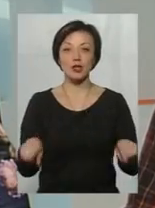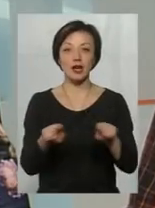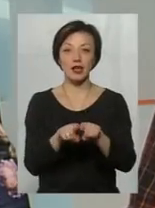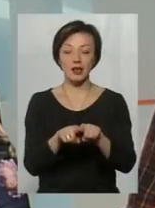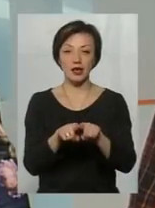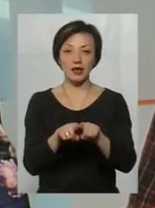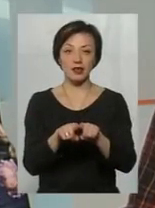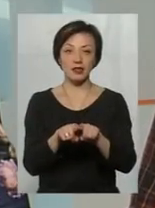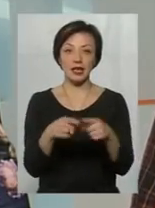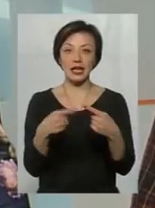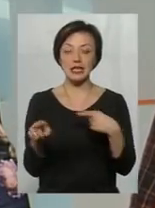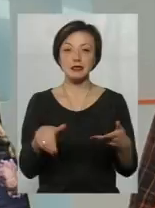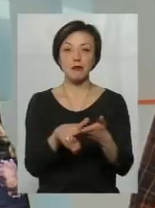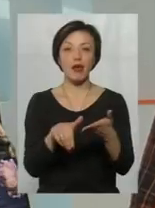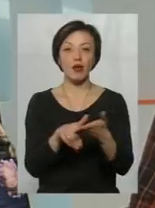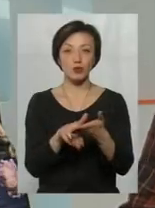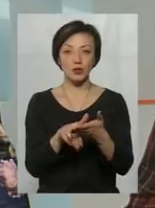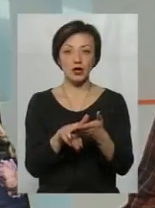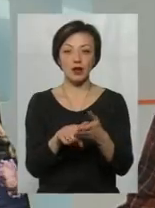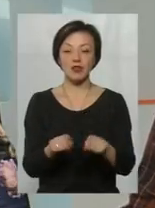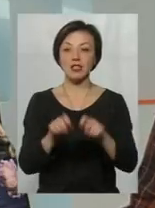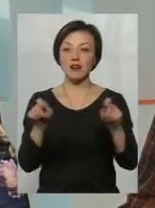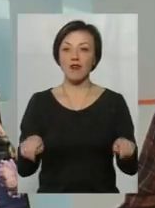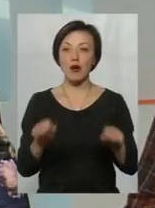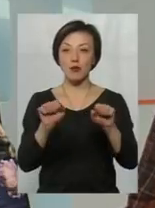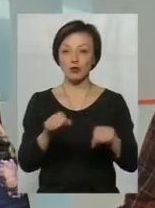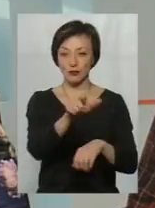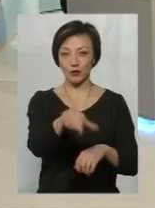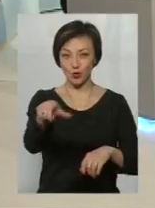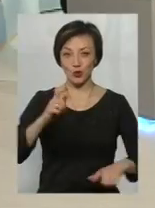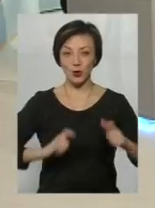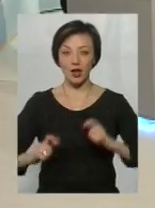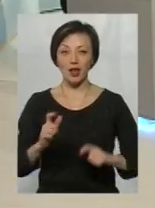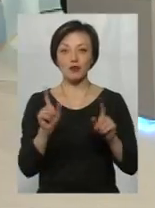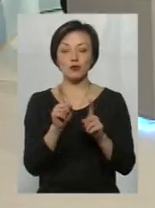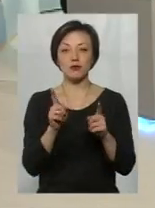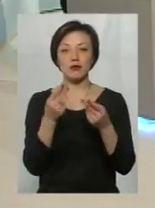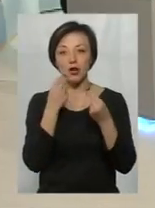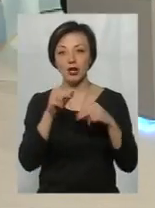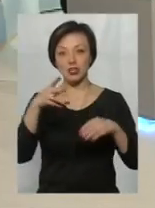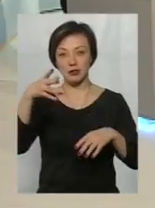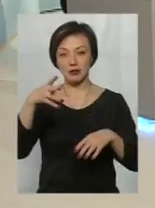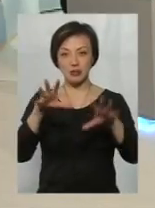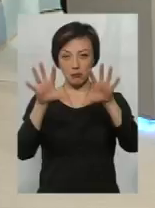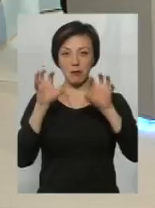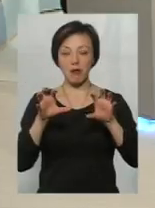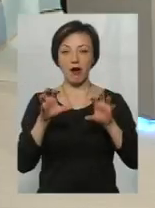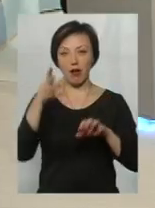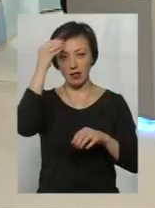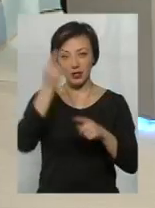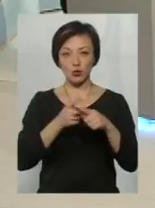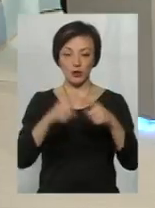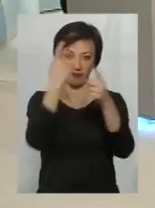різні методи, вони відкривають, можливо, студентів, для того, щоб вони якось краще сприймали цю